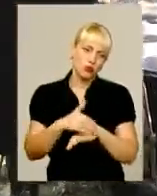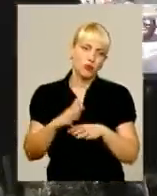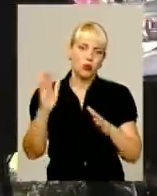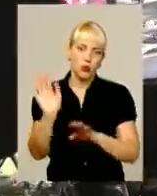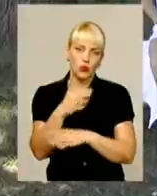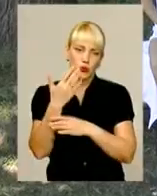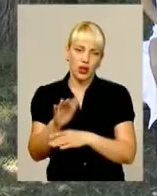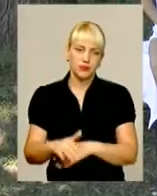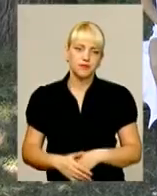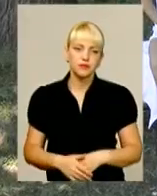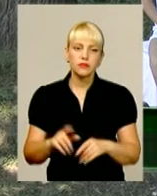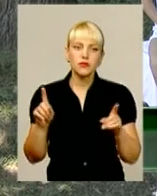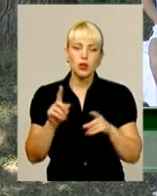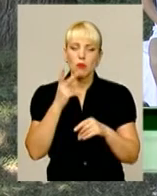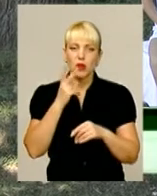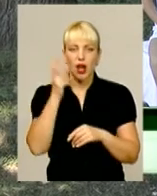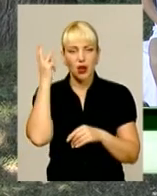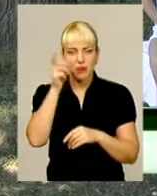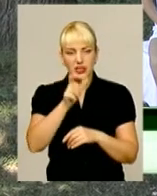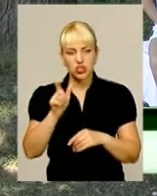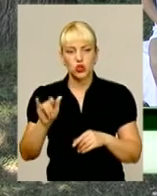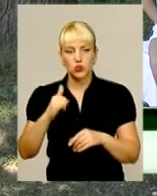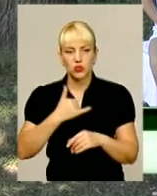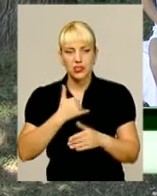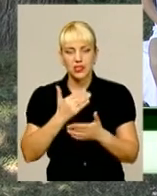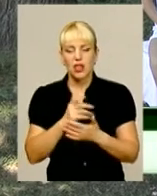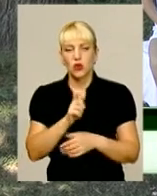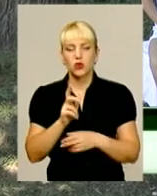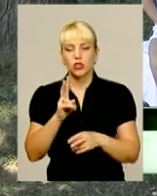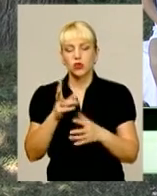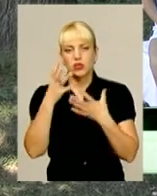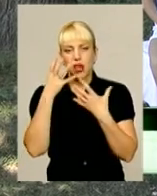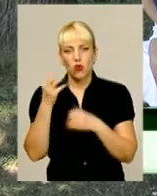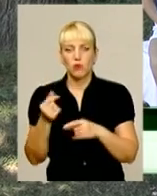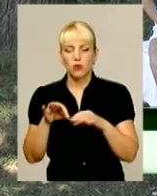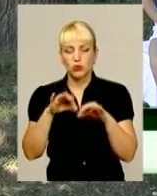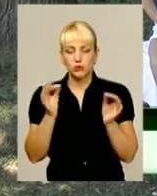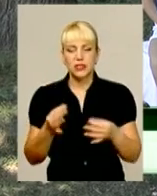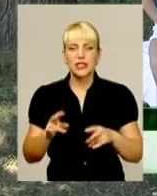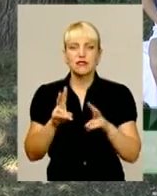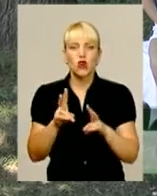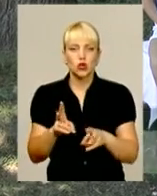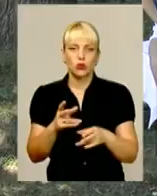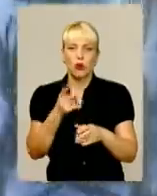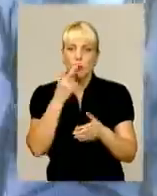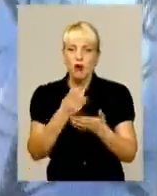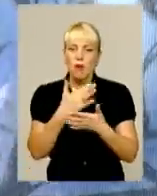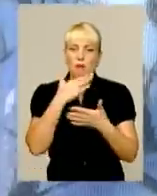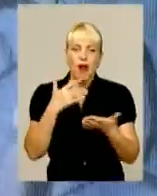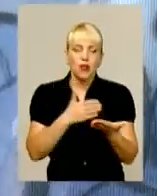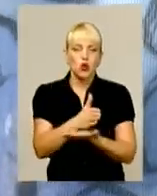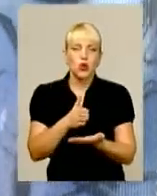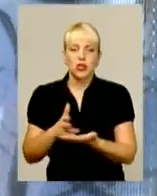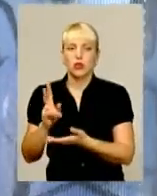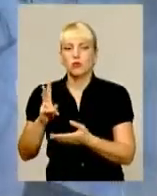вихідного дня. Показати хмельничанам, що в нас є люди, які захоплюються мистецтвом, які хочуть показати його багатого ранність, яким це